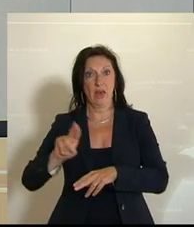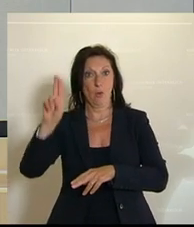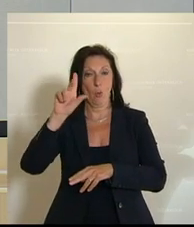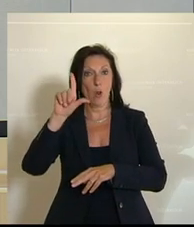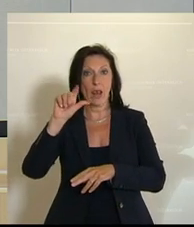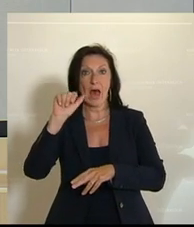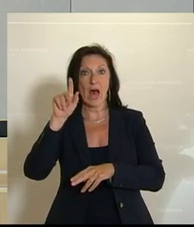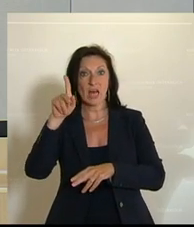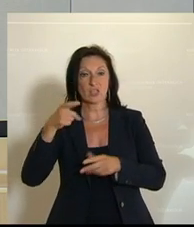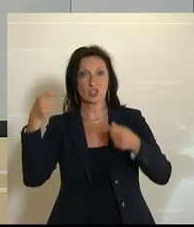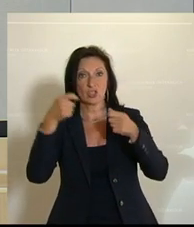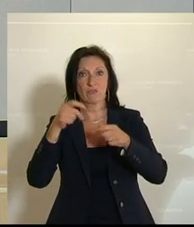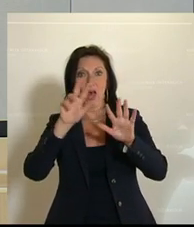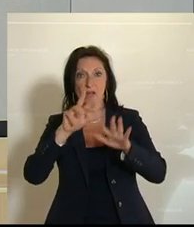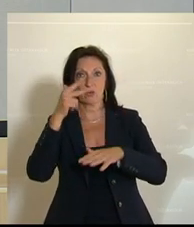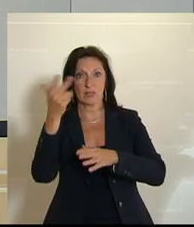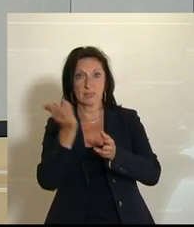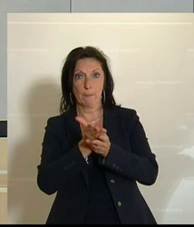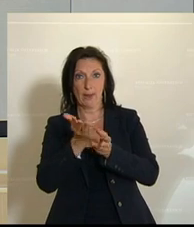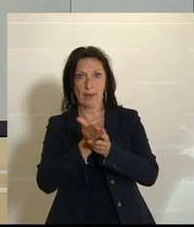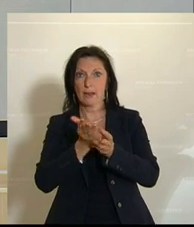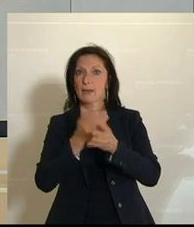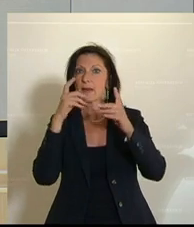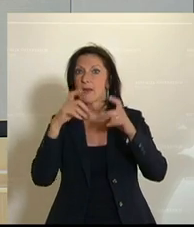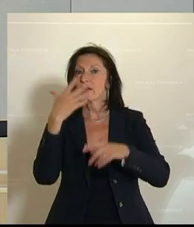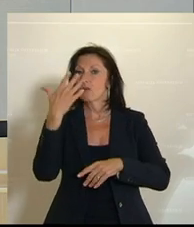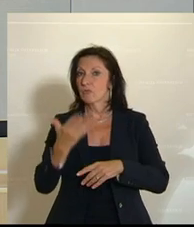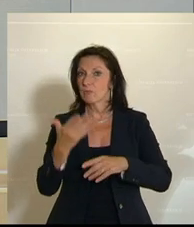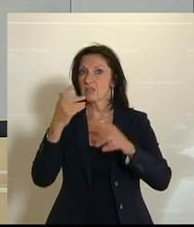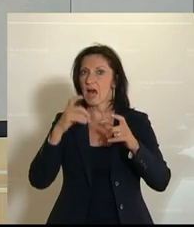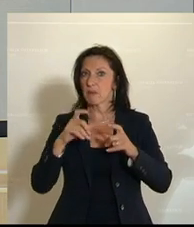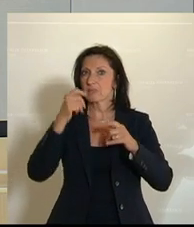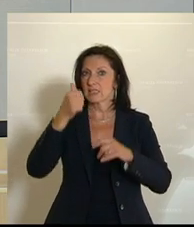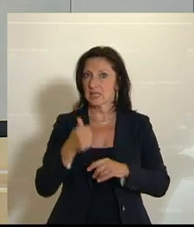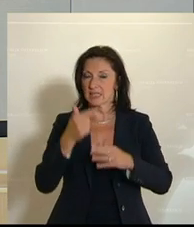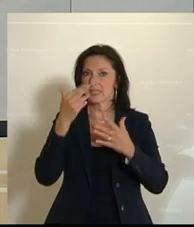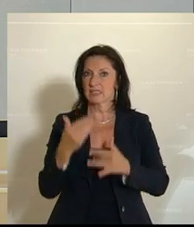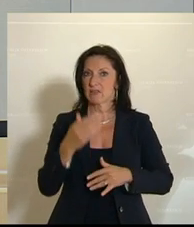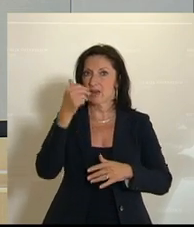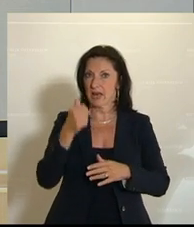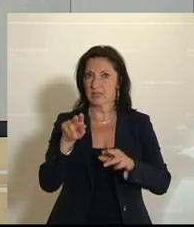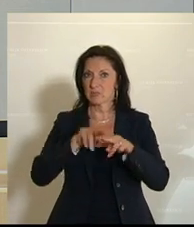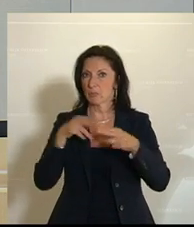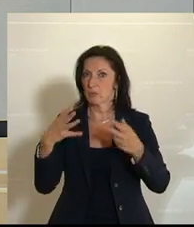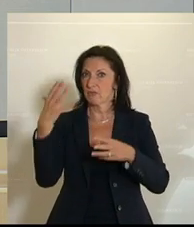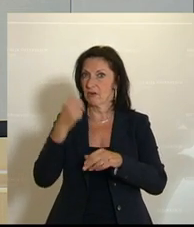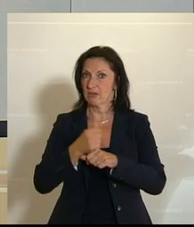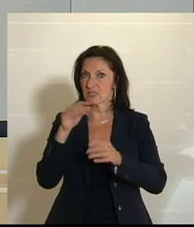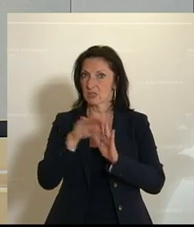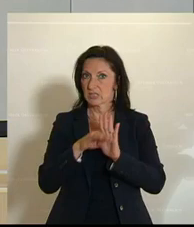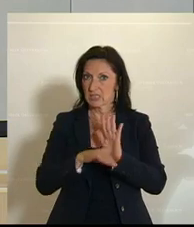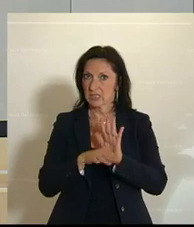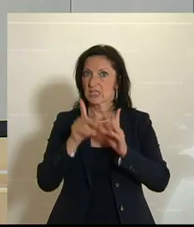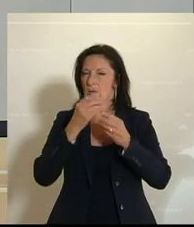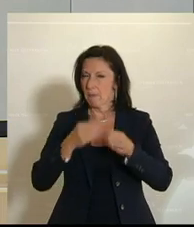-Stiftung in 38, der Beilagen gemäß Artikel 50 Absatz 1 Ziffer 1 Bundesverfassungsgesetz die